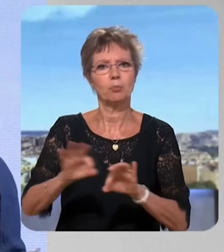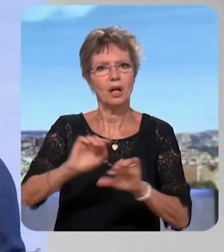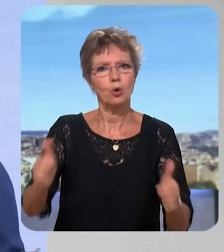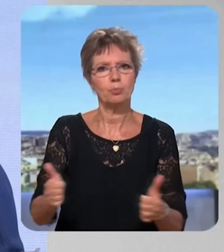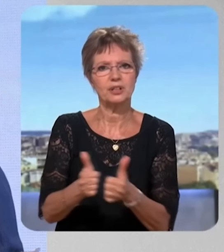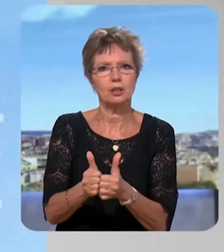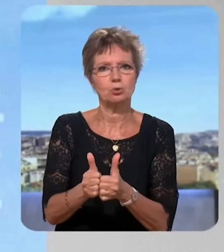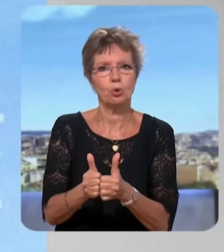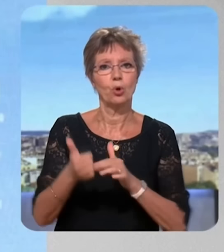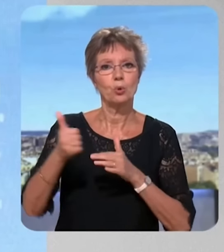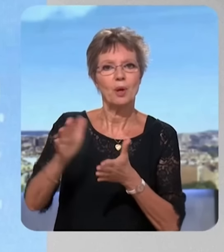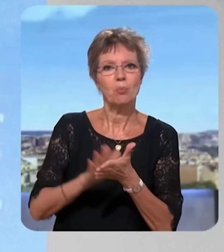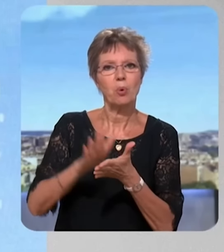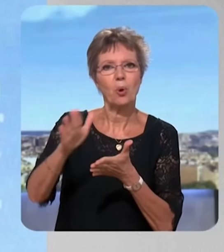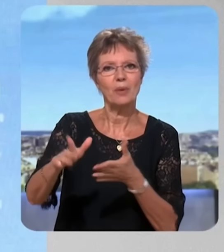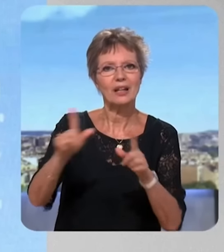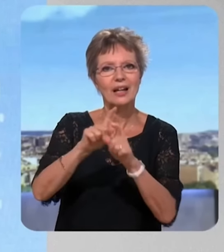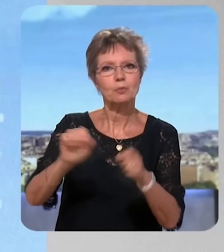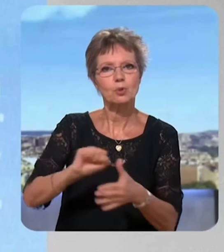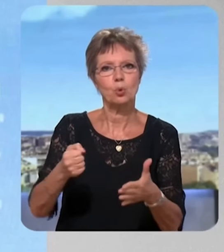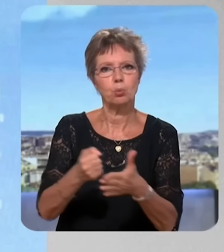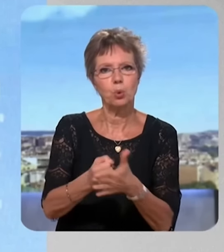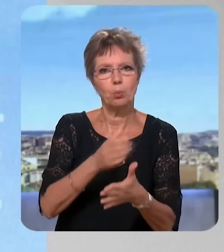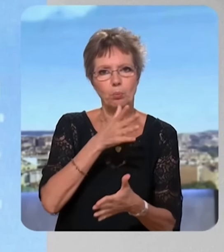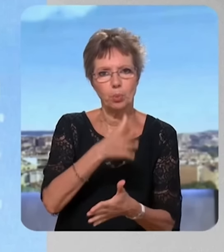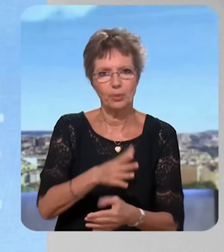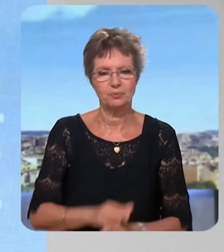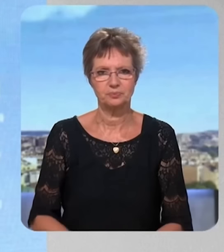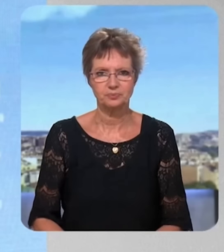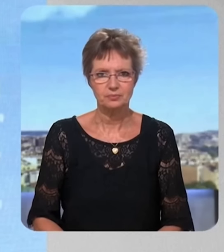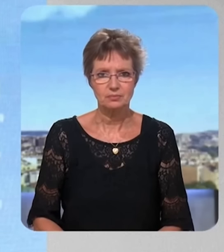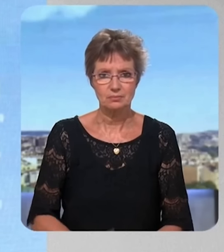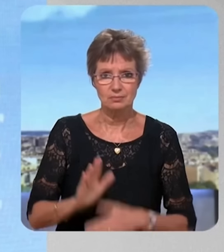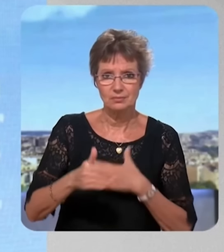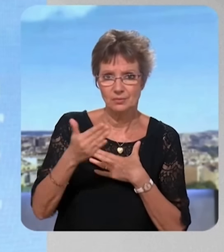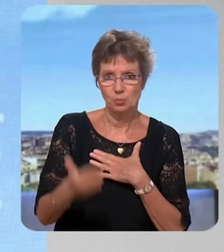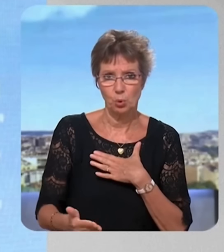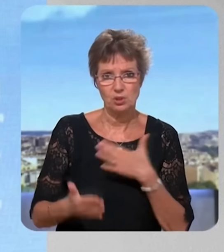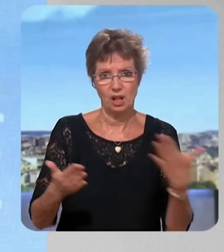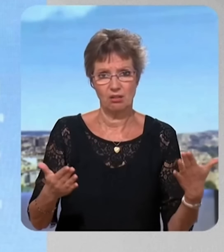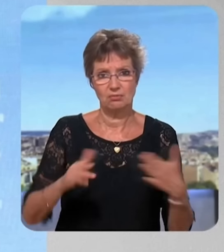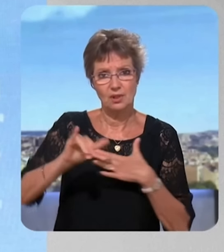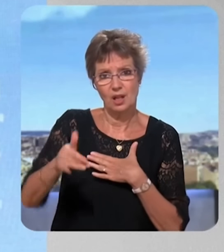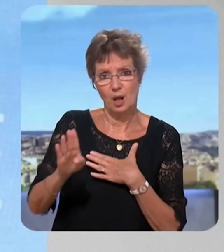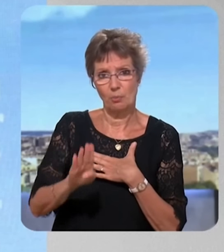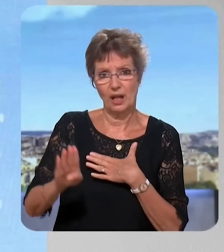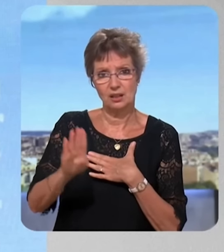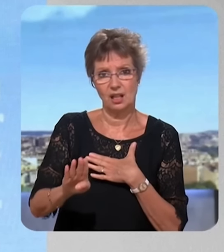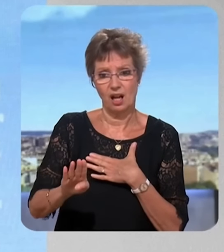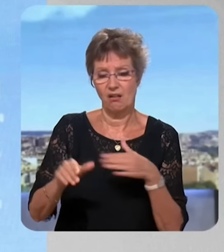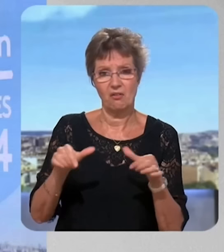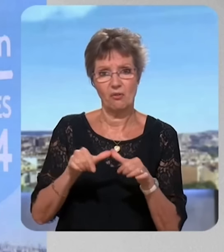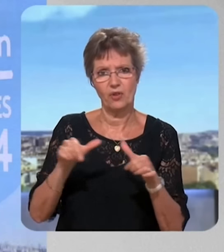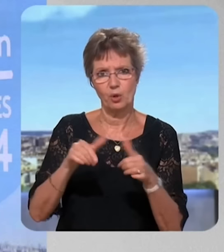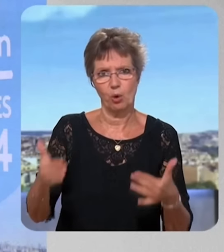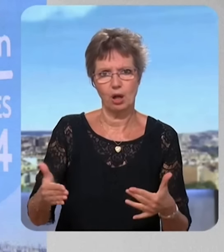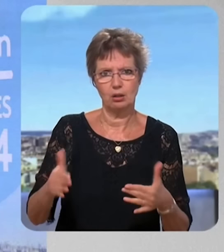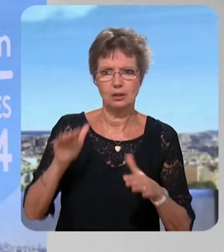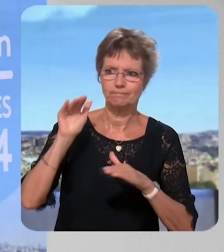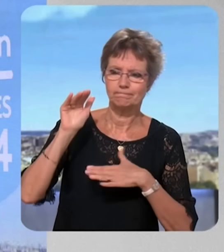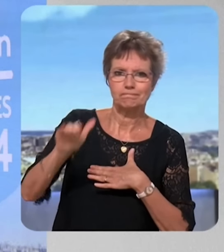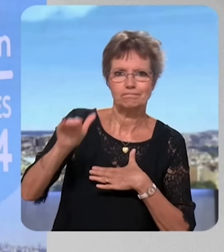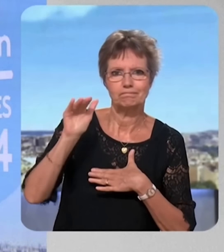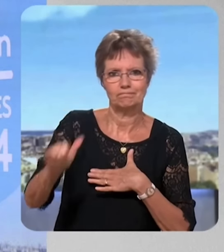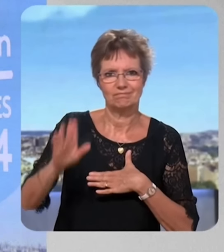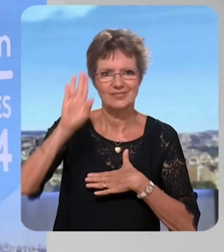de pouvoir tenir les engagements qui ont été les siens auprès des Français. Donc je crois que c'est aussi une façon légitime d'appeler les Français à donner